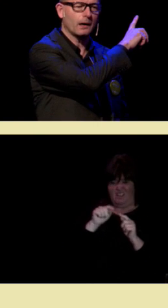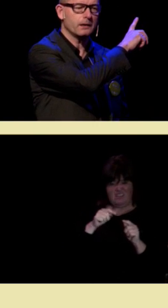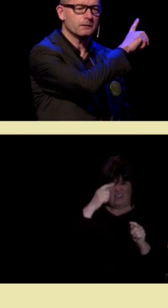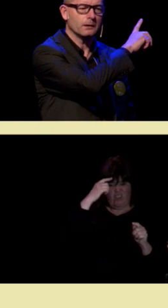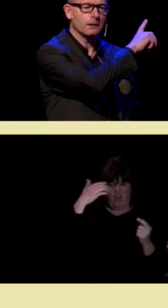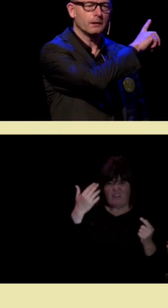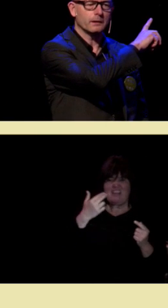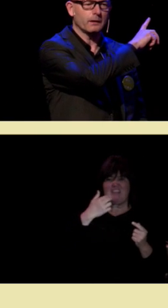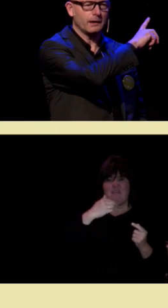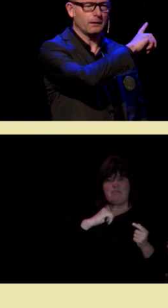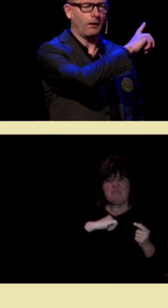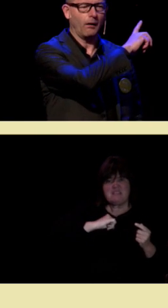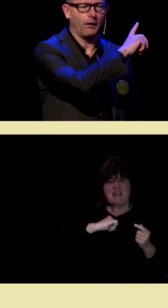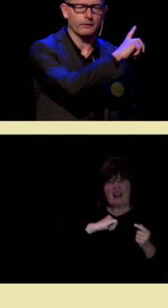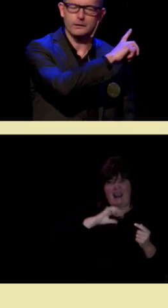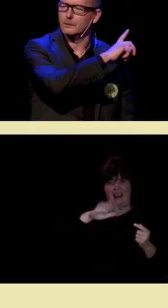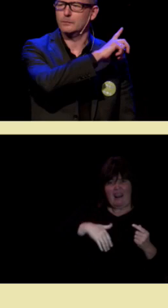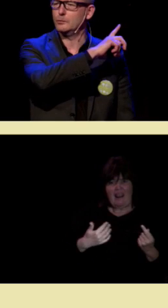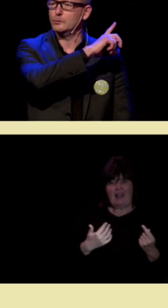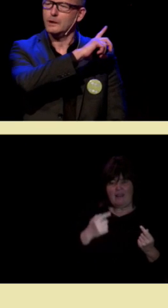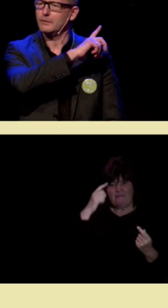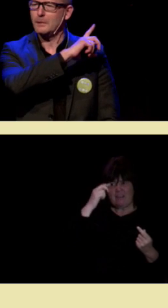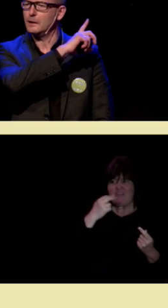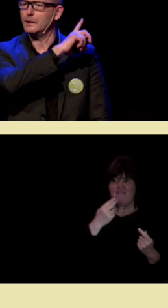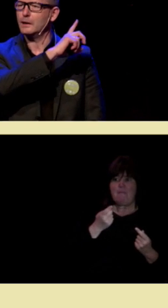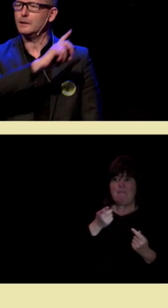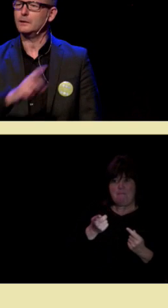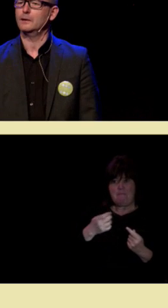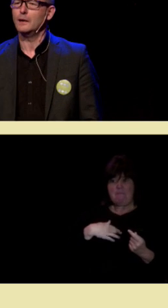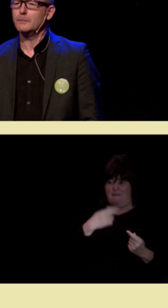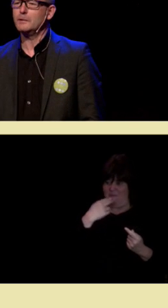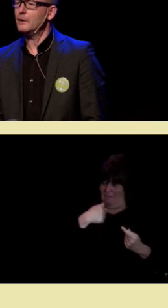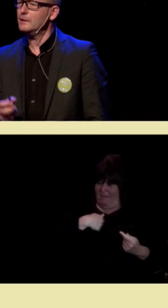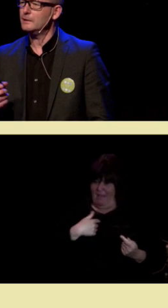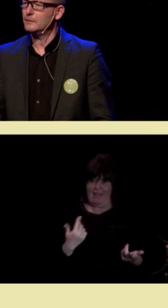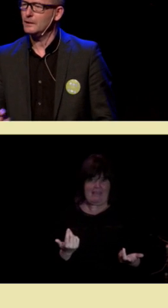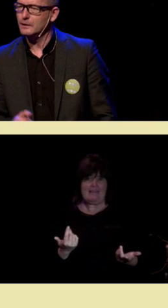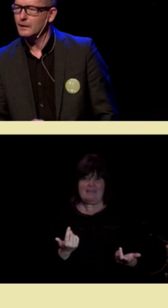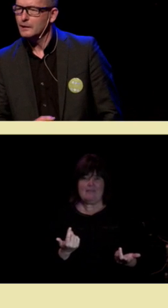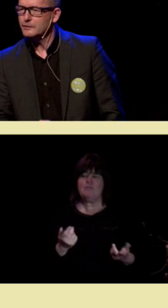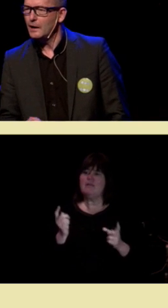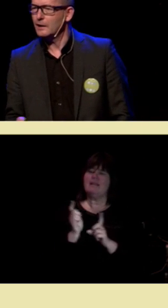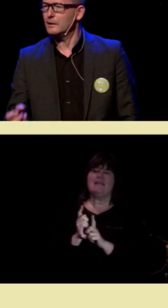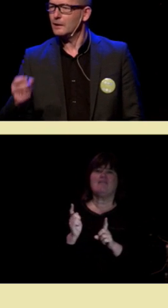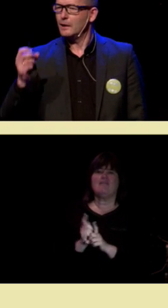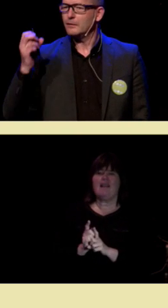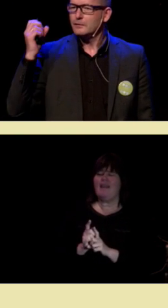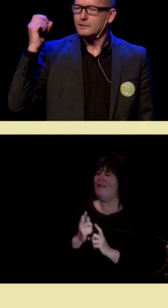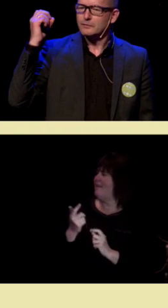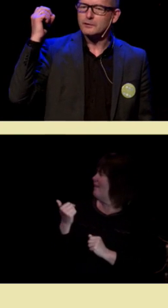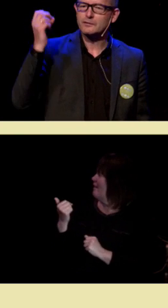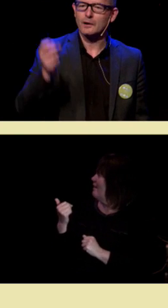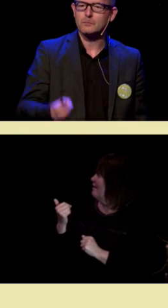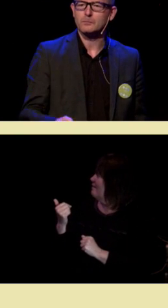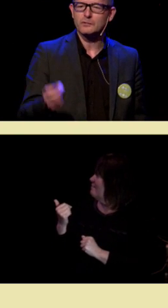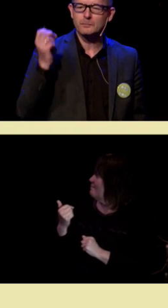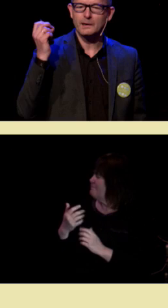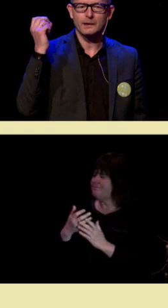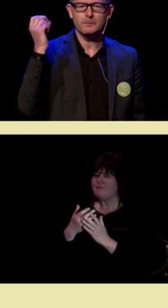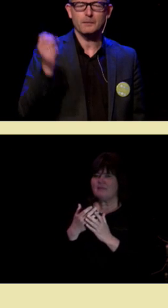selv er. Den har ingen aning om hvem du er, hvem eieren er. Men likevel er det fra